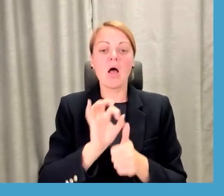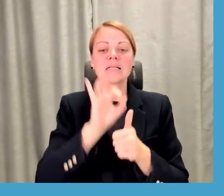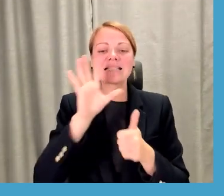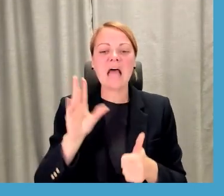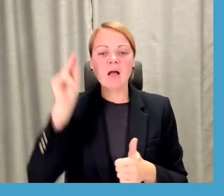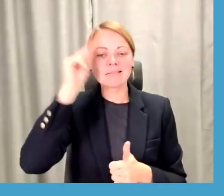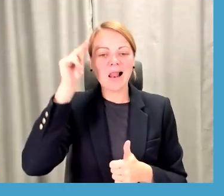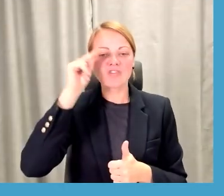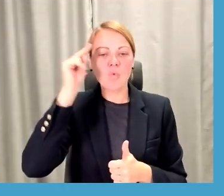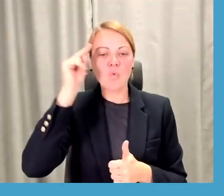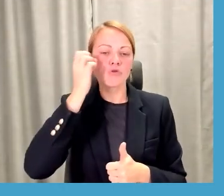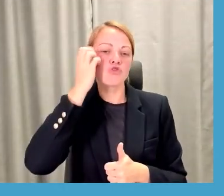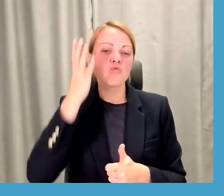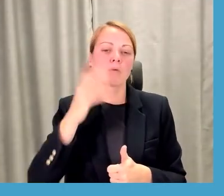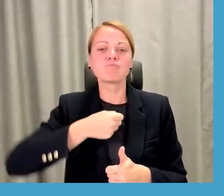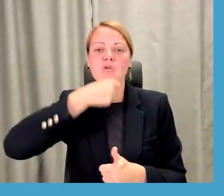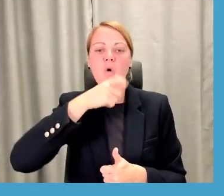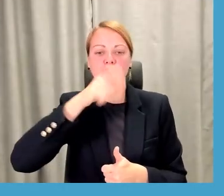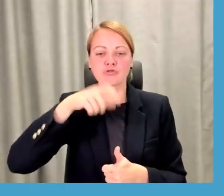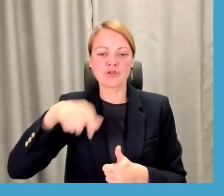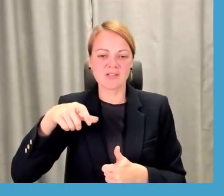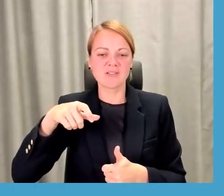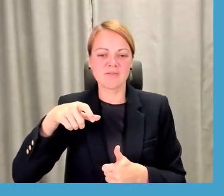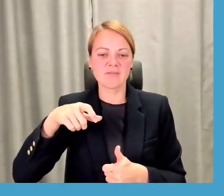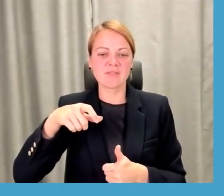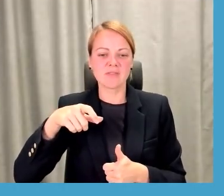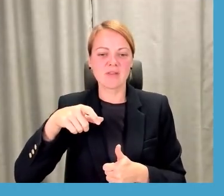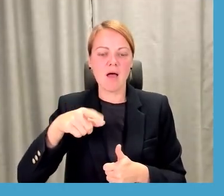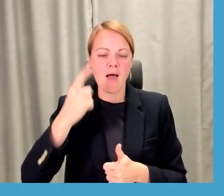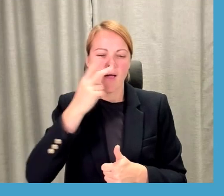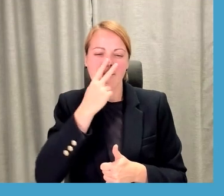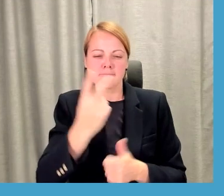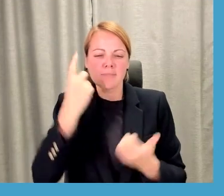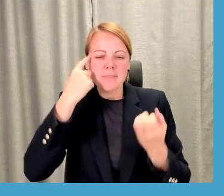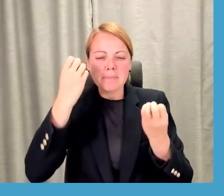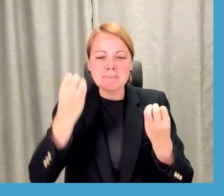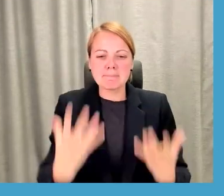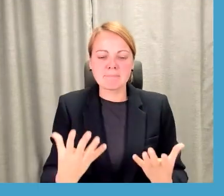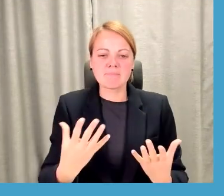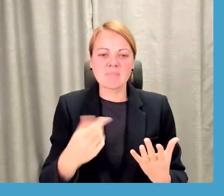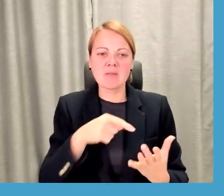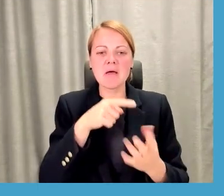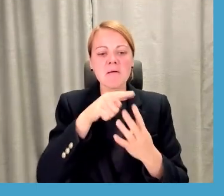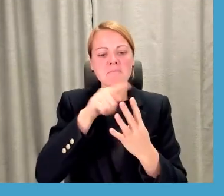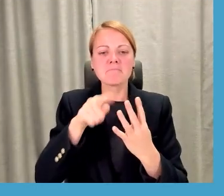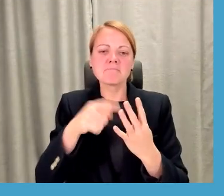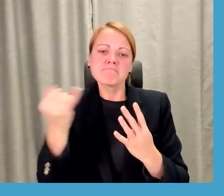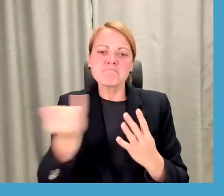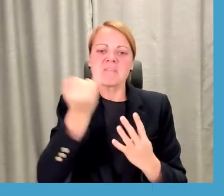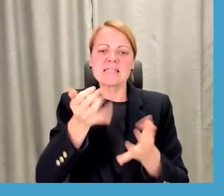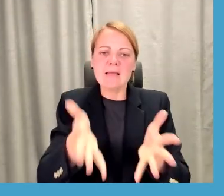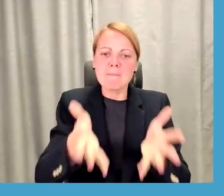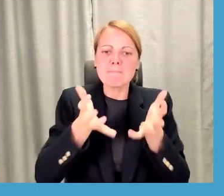spieaugušā vecumā, mēs bieži viengoti jau skaidrāk apzināmies, kas mums ir pietiekama aizraukši, interesants, un